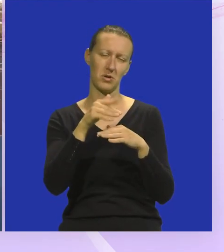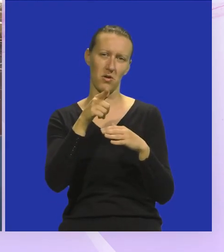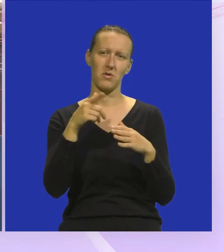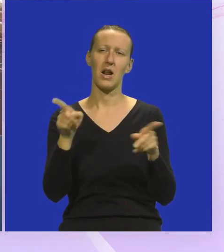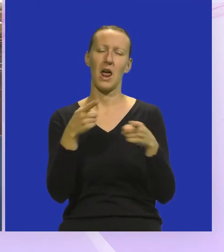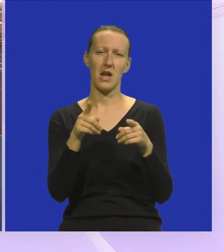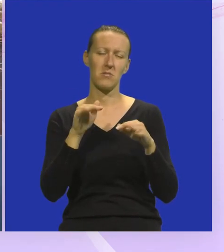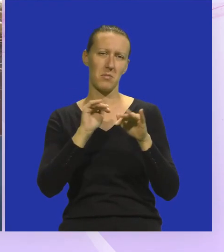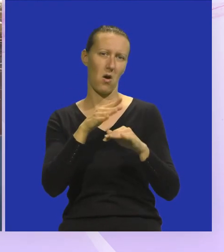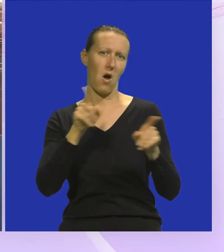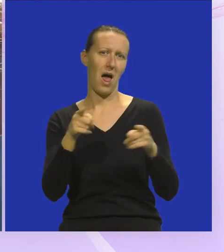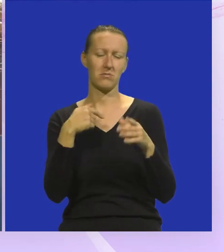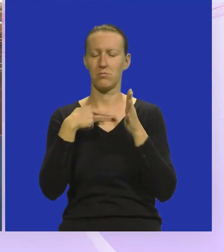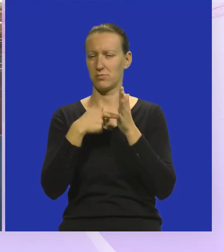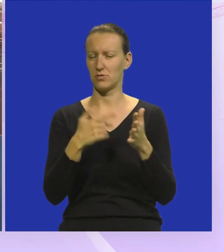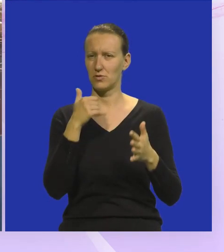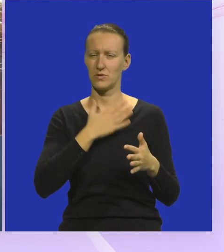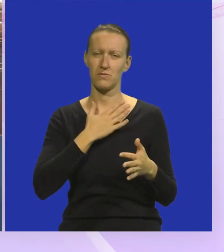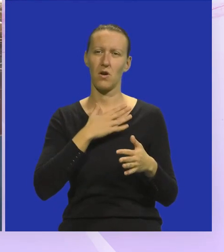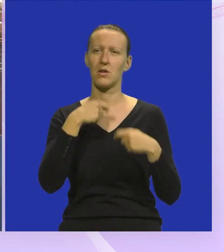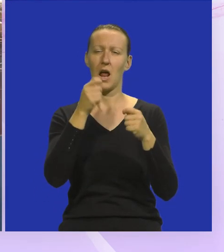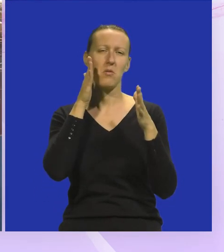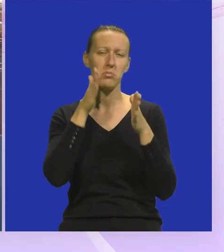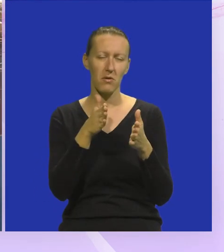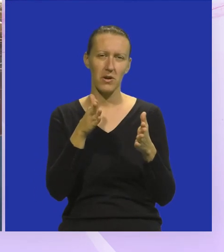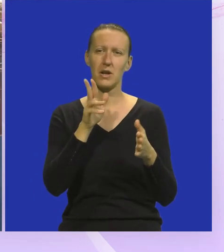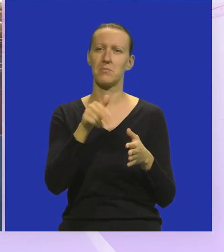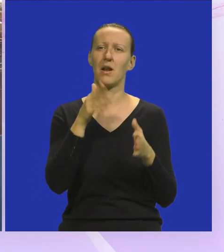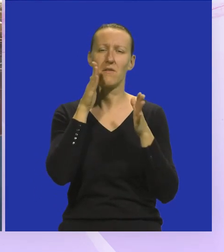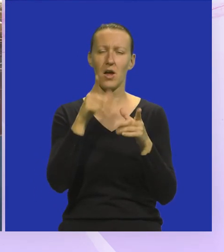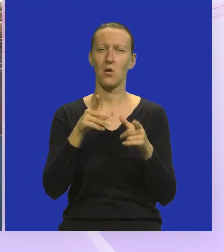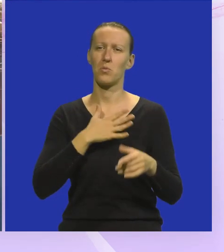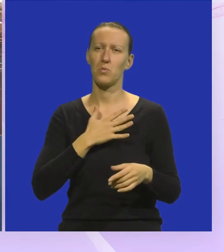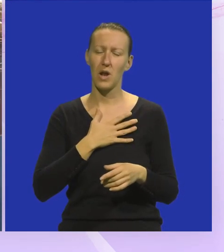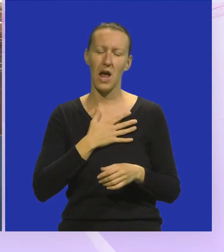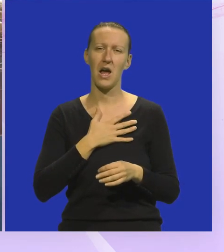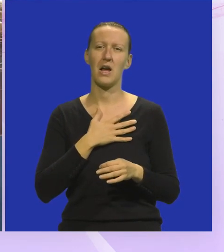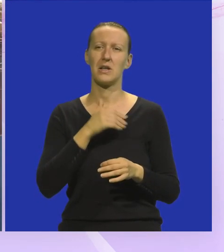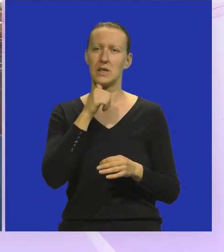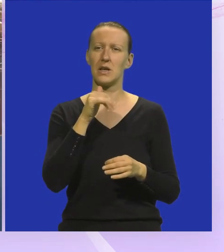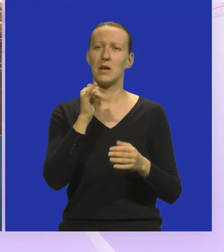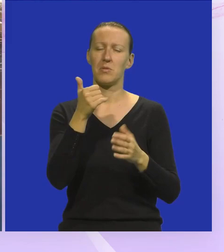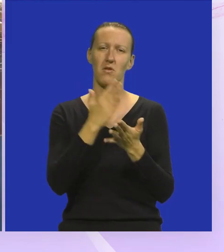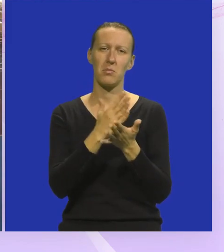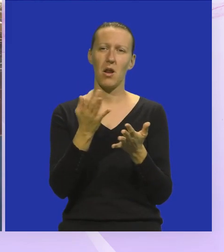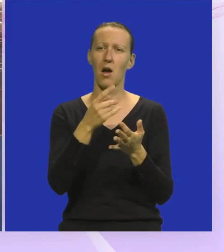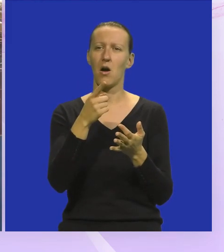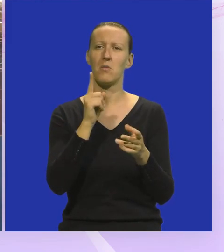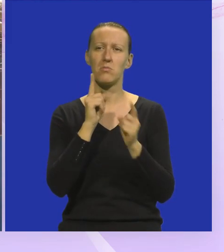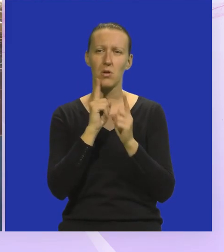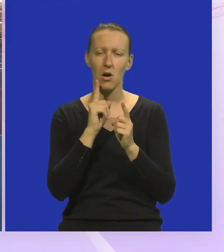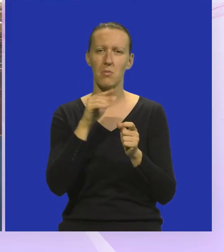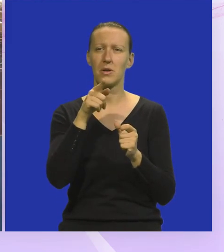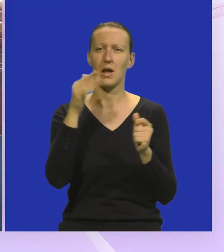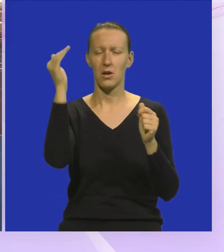putem glazbe Zapravo da, dali su nam neko povjerenje, imali su vjere u nas I zapravo je bilo to kao generalna